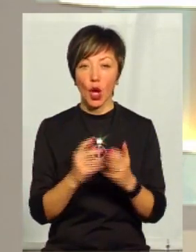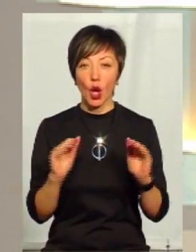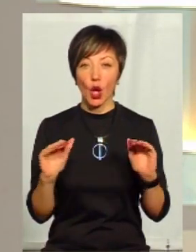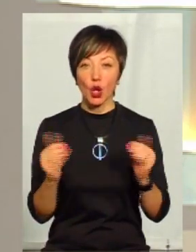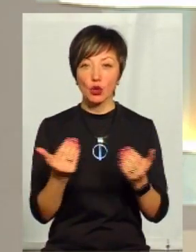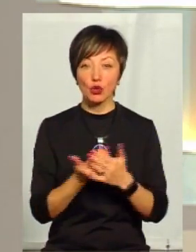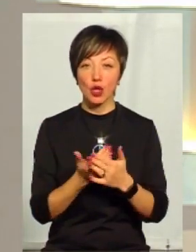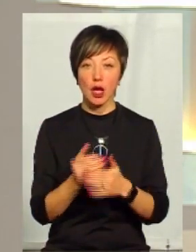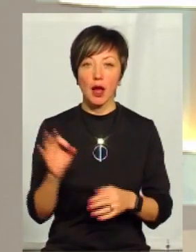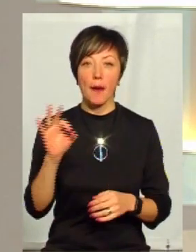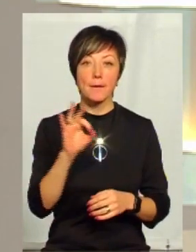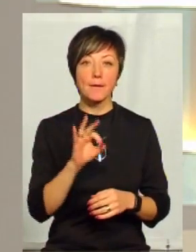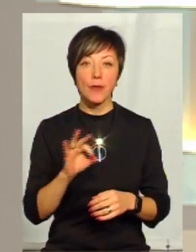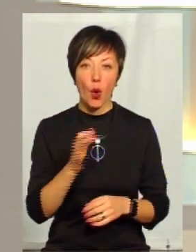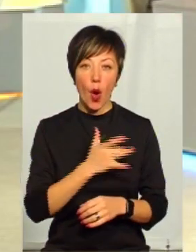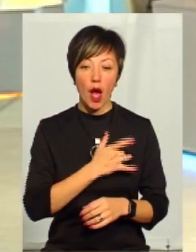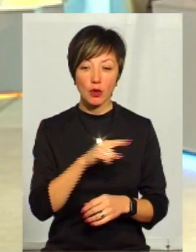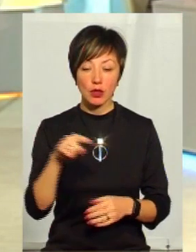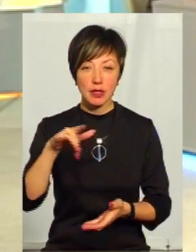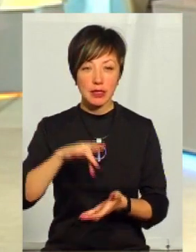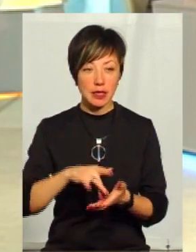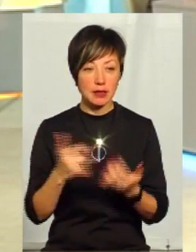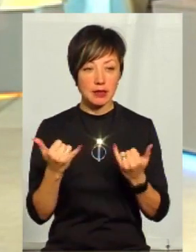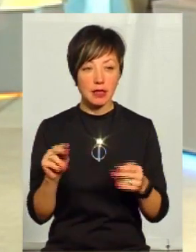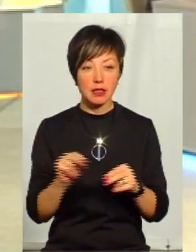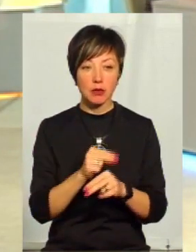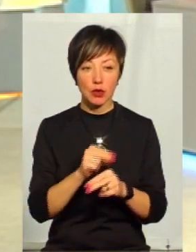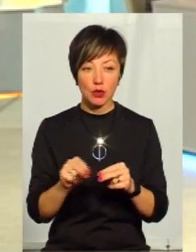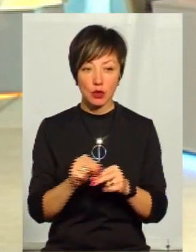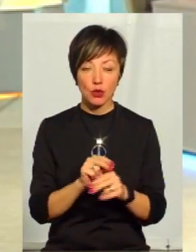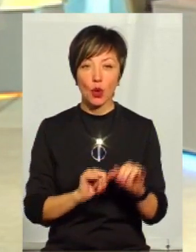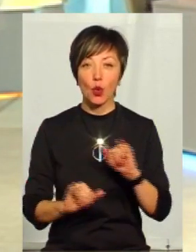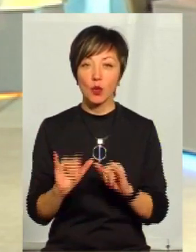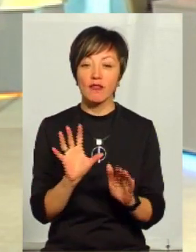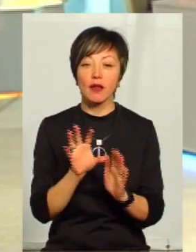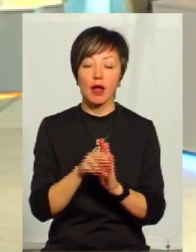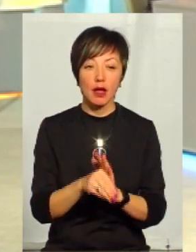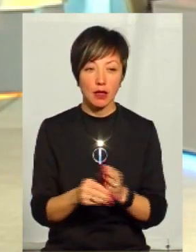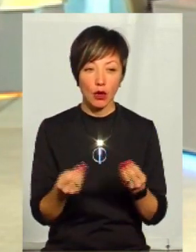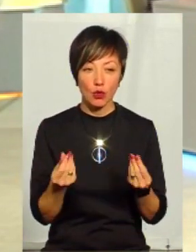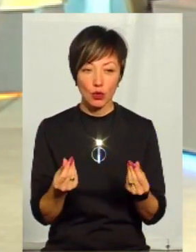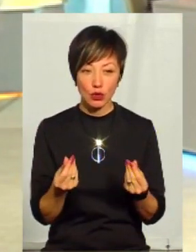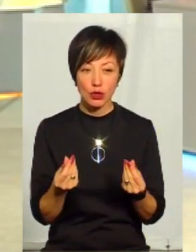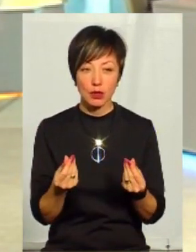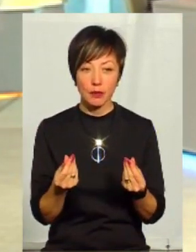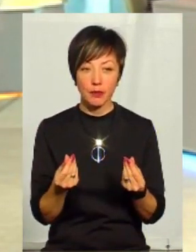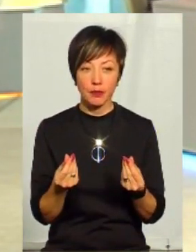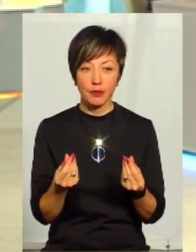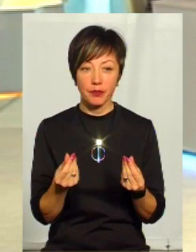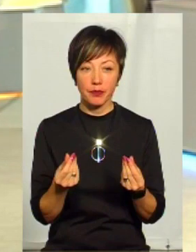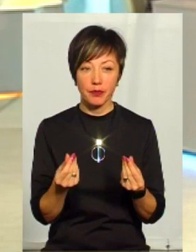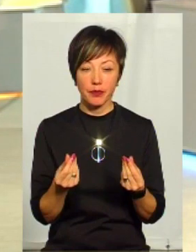сюжет про кардіологічний центр, який зараз ремонтується, куди вкладають кошти обласна